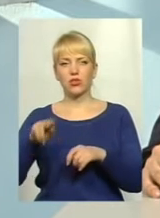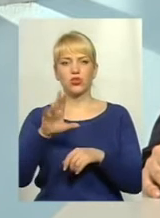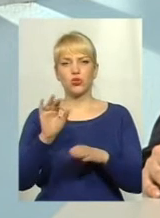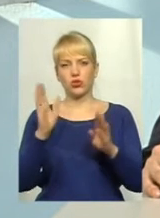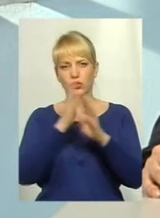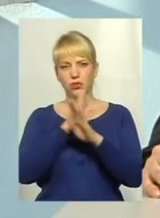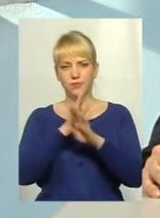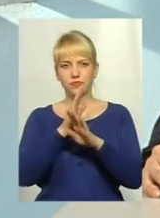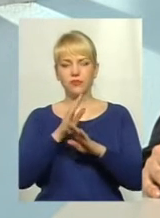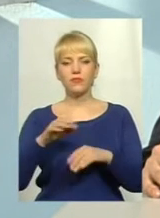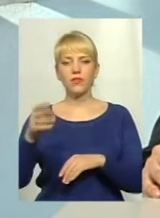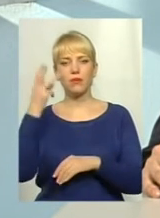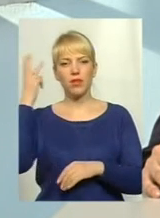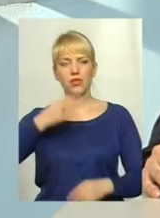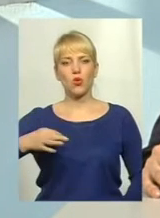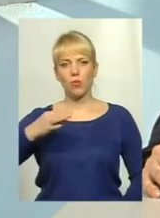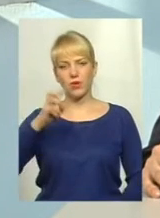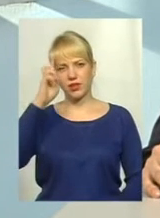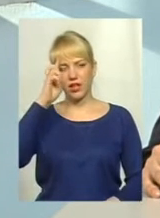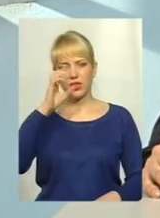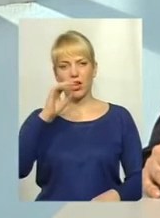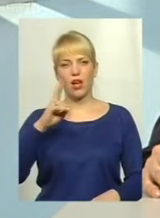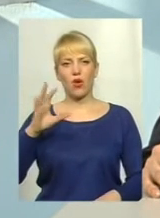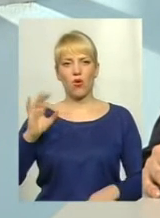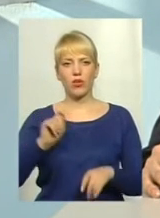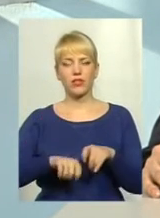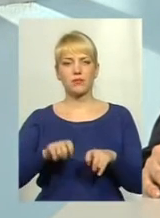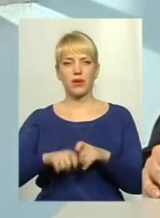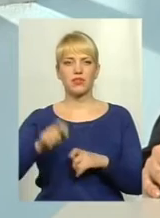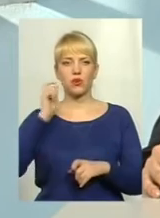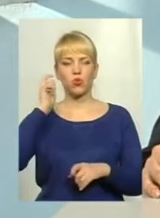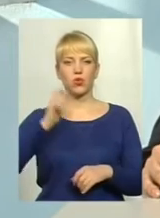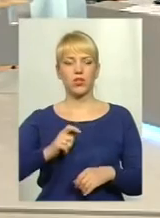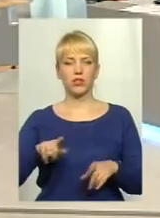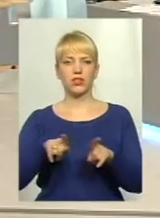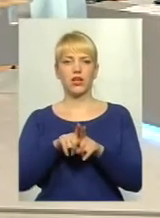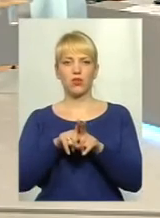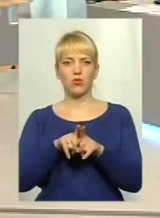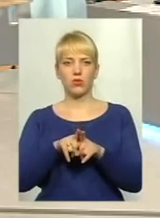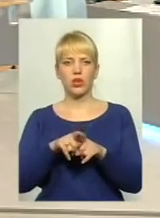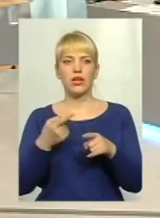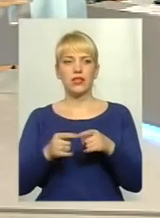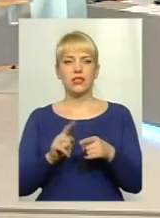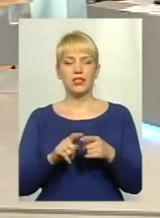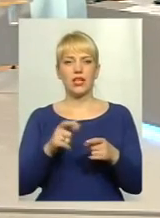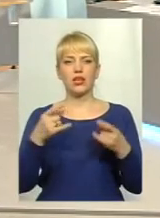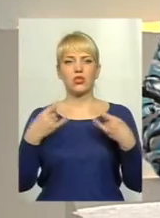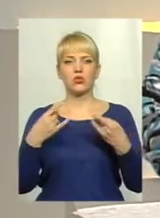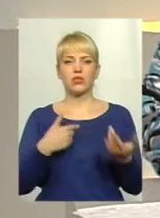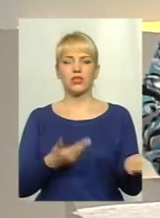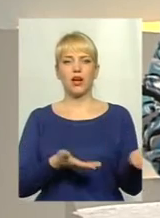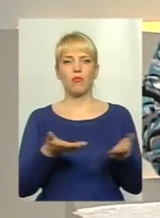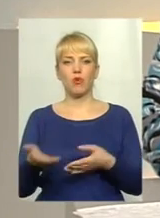Хмельницької області, Державної екологічної інспекції України. Також до цієї студії ми запрошували